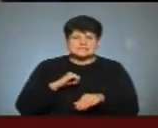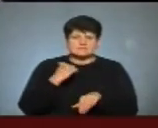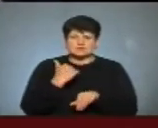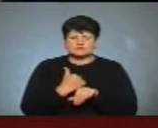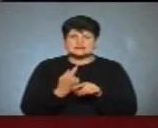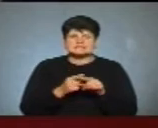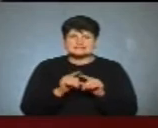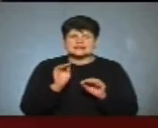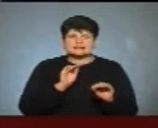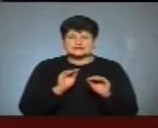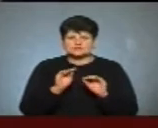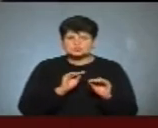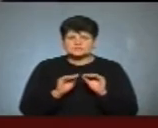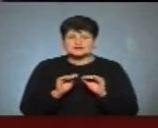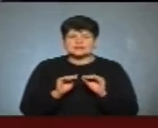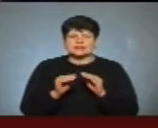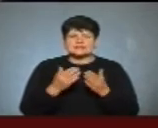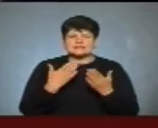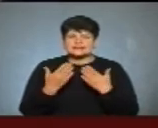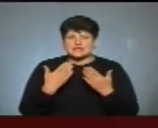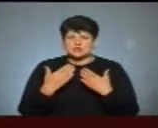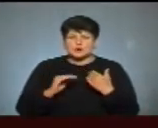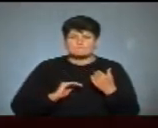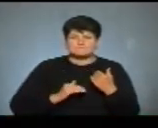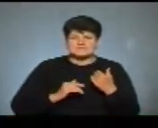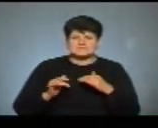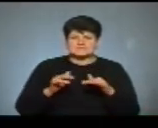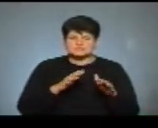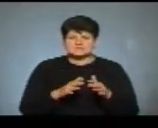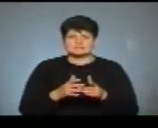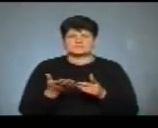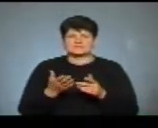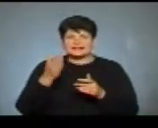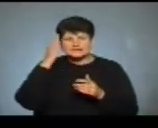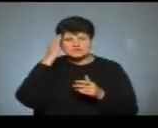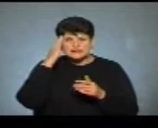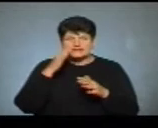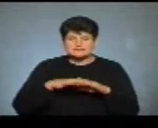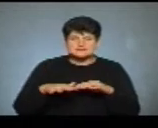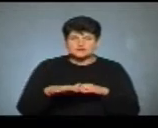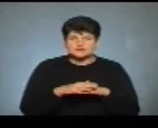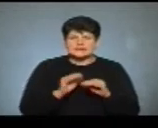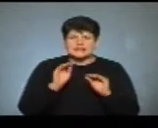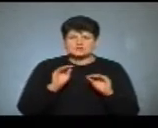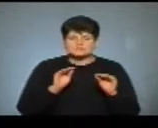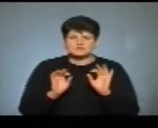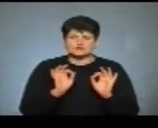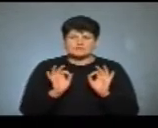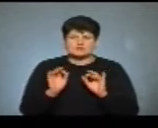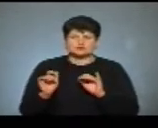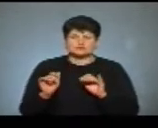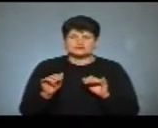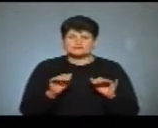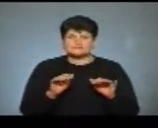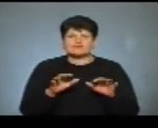налаштування дієвого діалогу з бізнес-середовищем, з інтелектуальним середовищем. Налаштування нормального діалогу